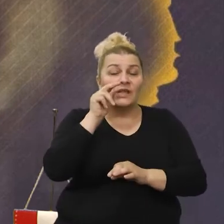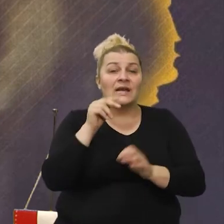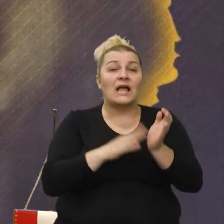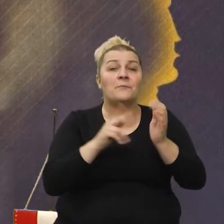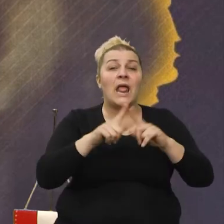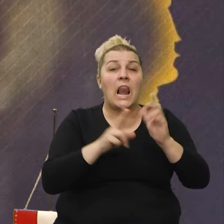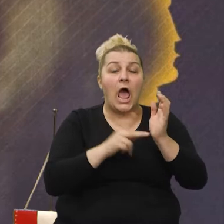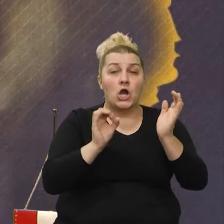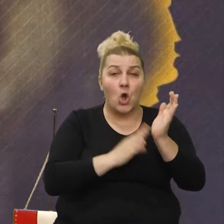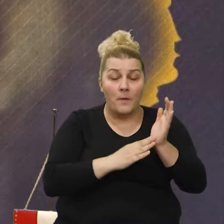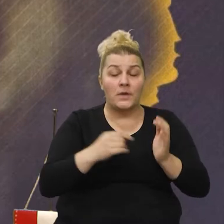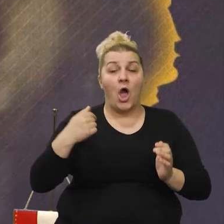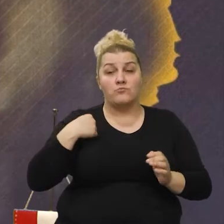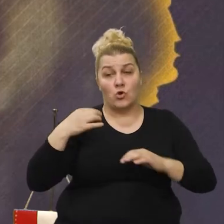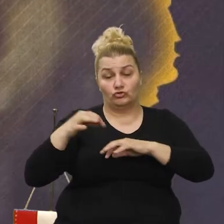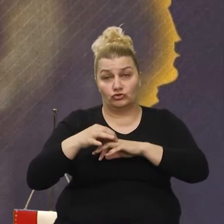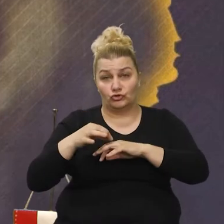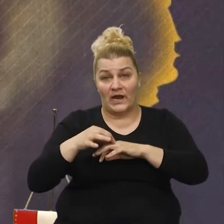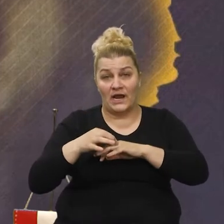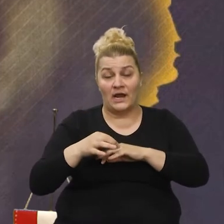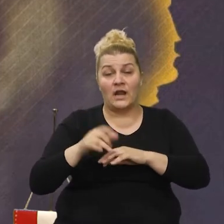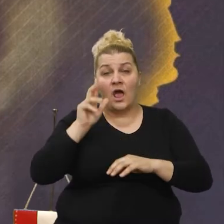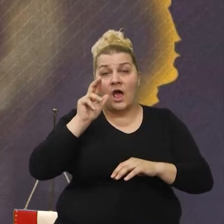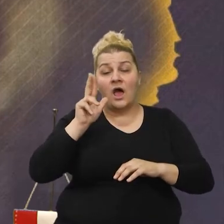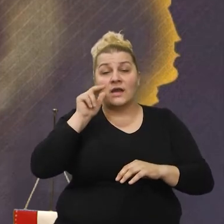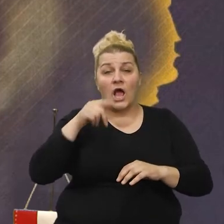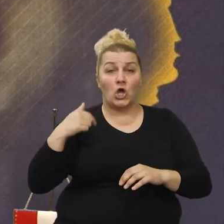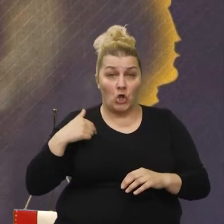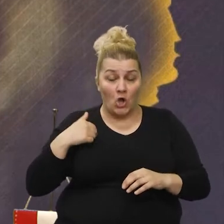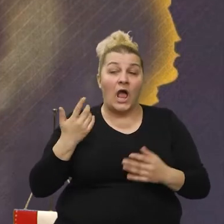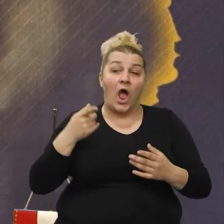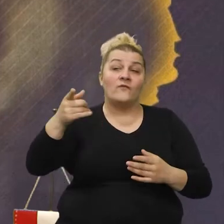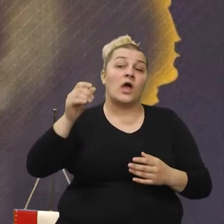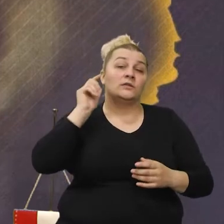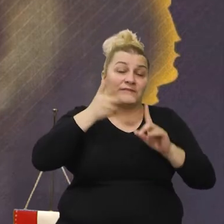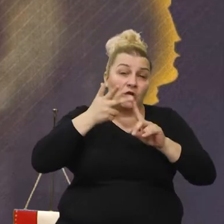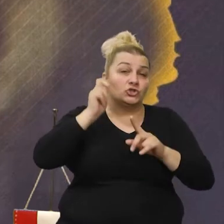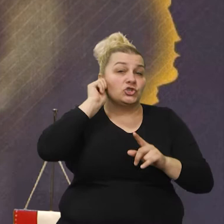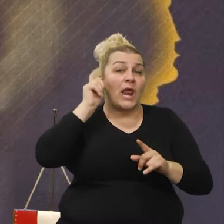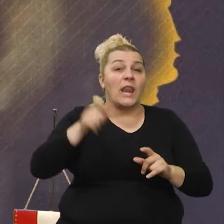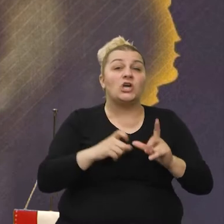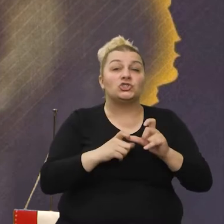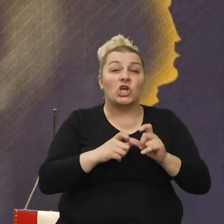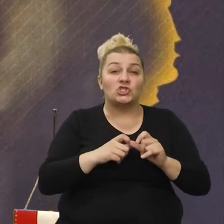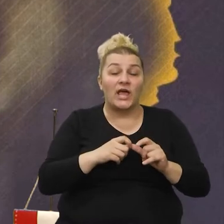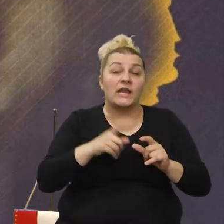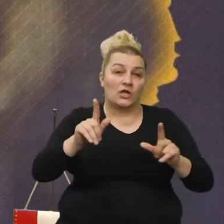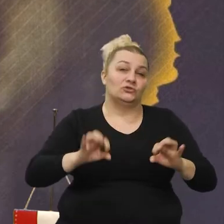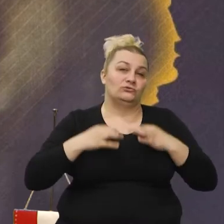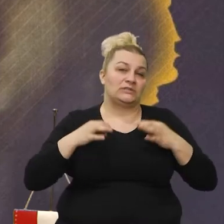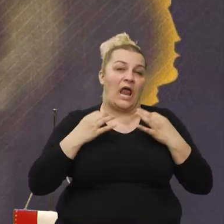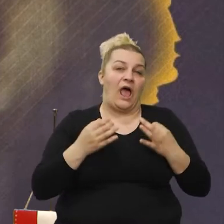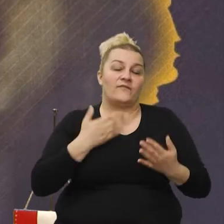raka dojke. Gordana Šećer, živa i zdrava. Viđa mi je skoro svaki dan. Da, na početku